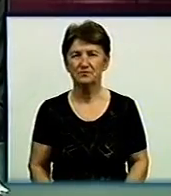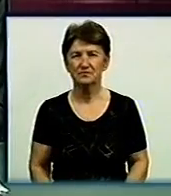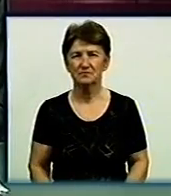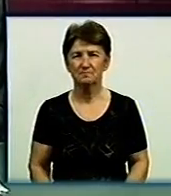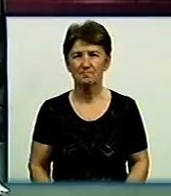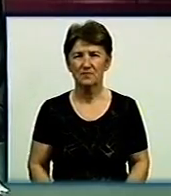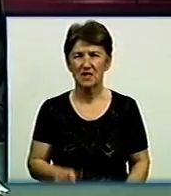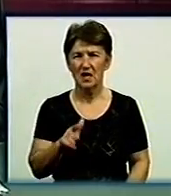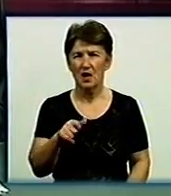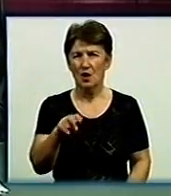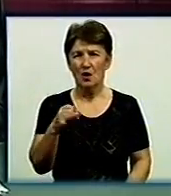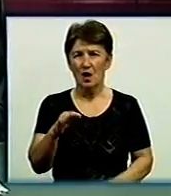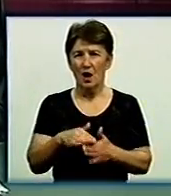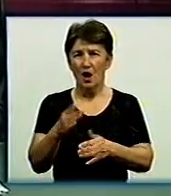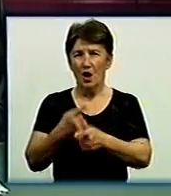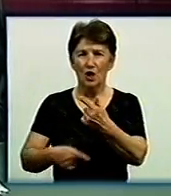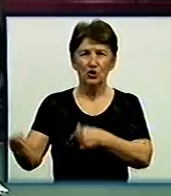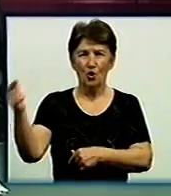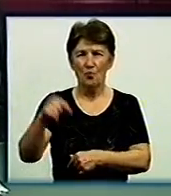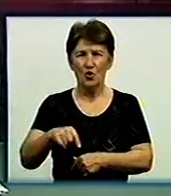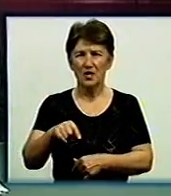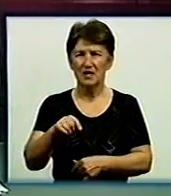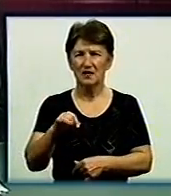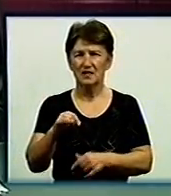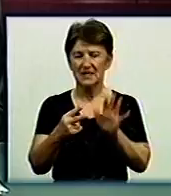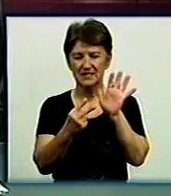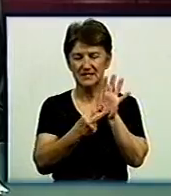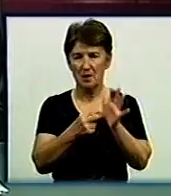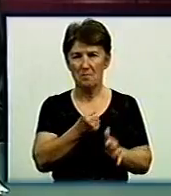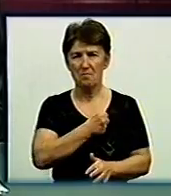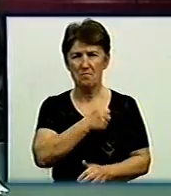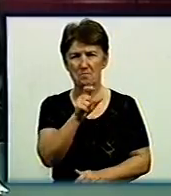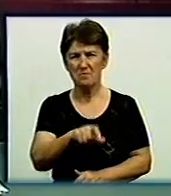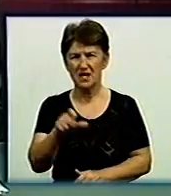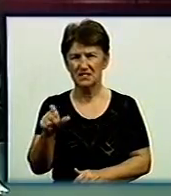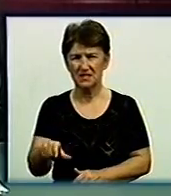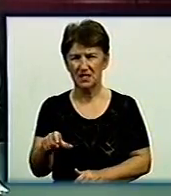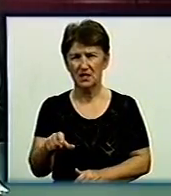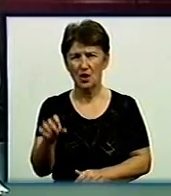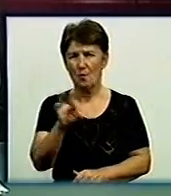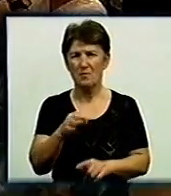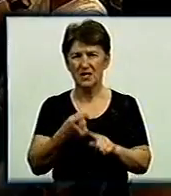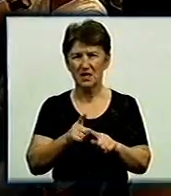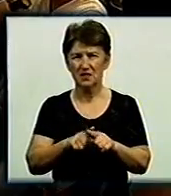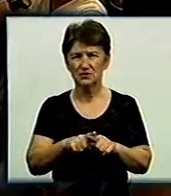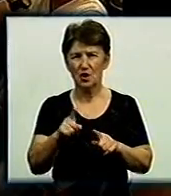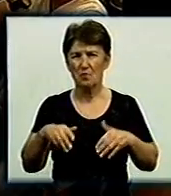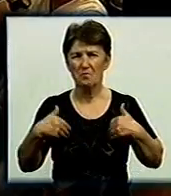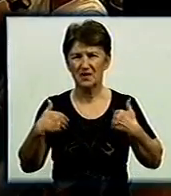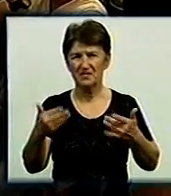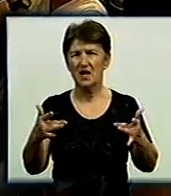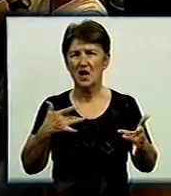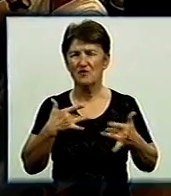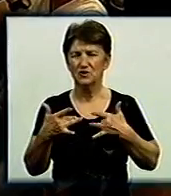Вже на Дембелі. Додому із зони антитерористичної операції повернулися семеро бійців 42-го батальйону тероборони. Вояків концертом вітали в художньому